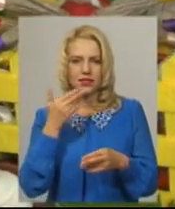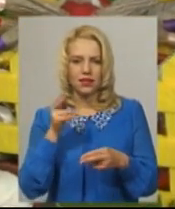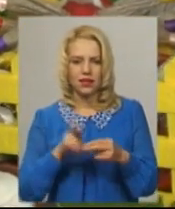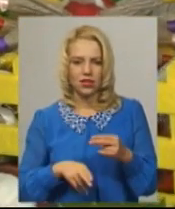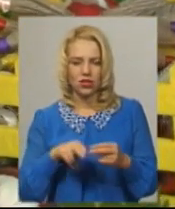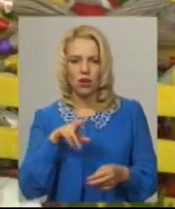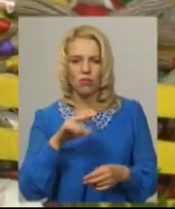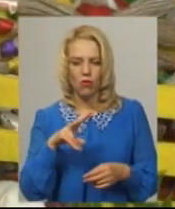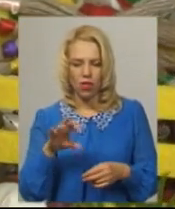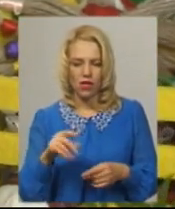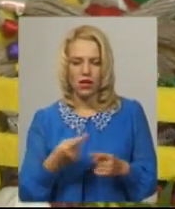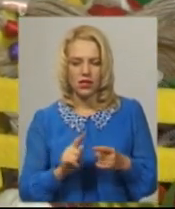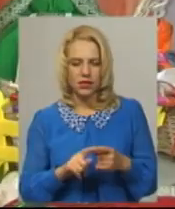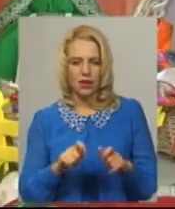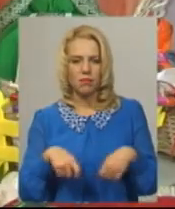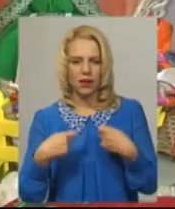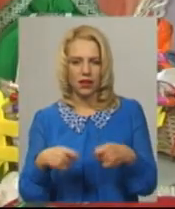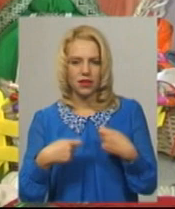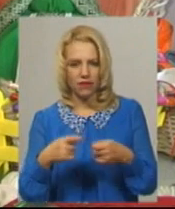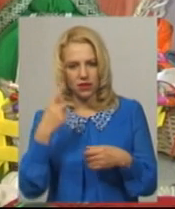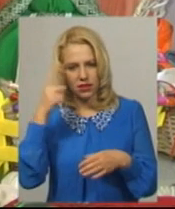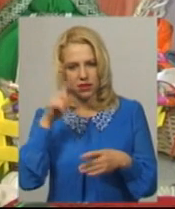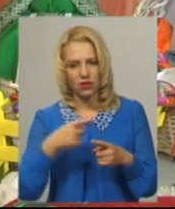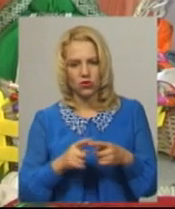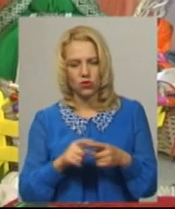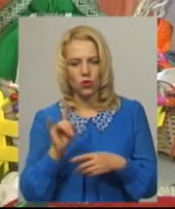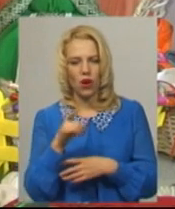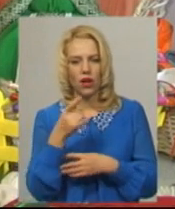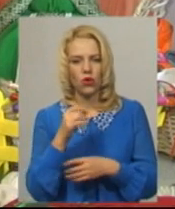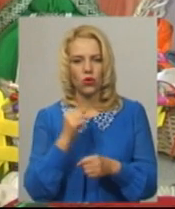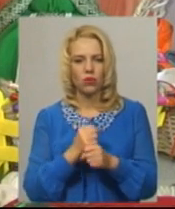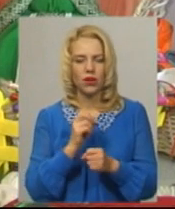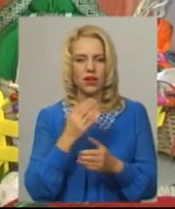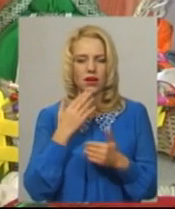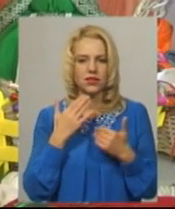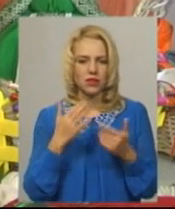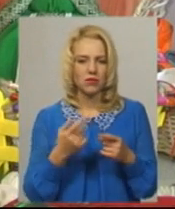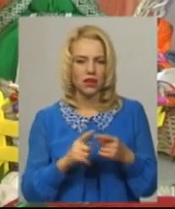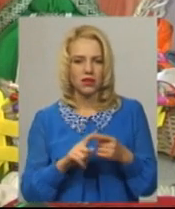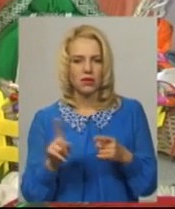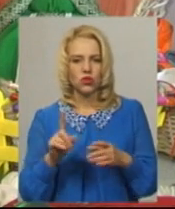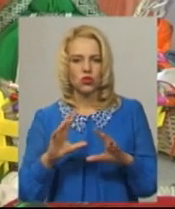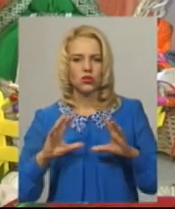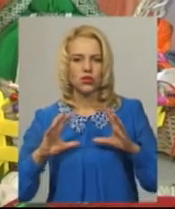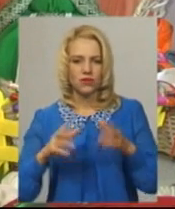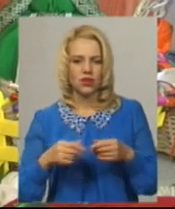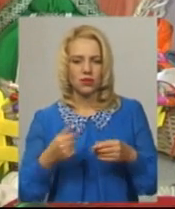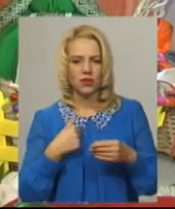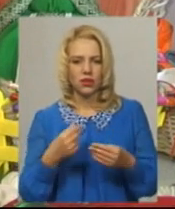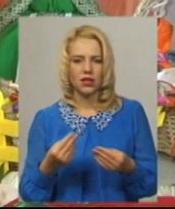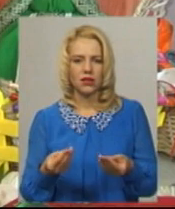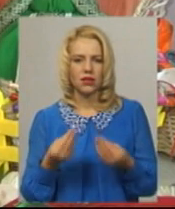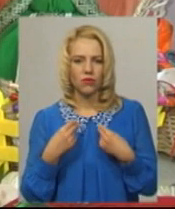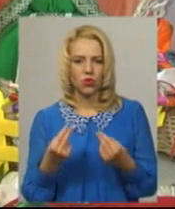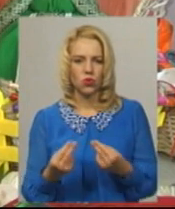перетікання знань з роду в рід. Я цю ляличку робила як запит на те, щоб мені всесвіт послав вчителя, який би дали